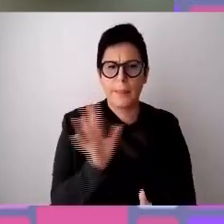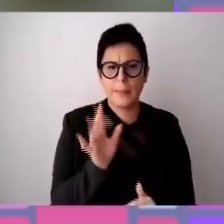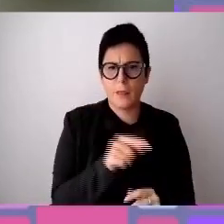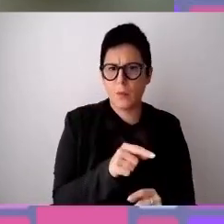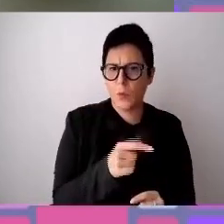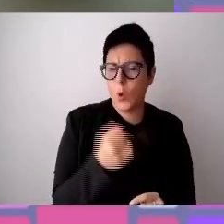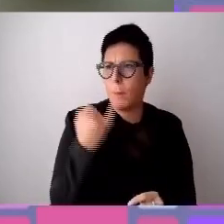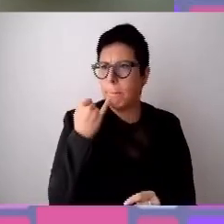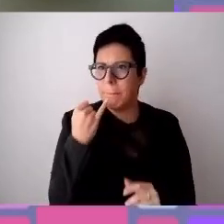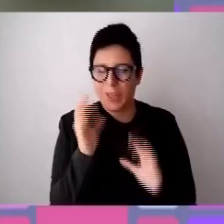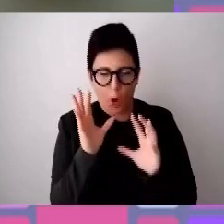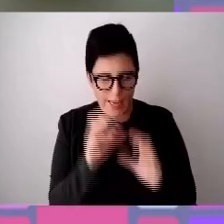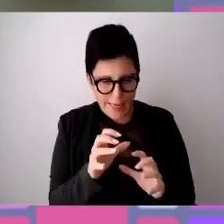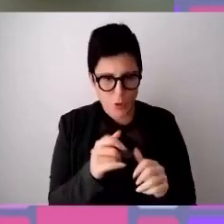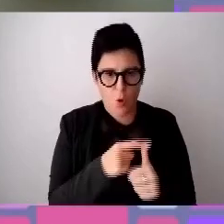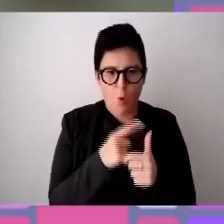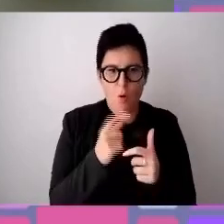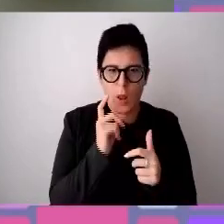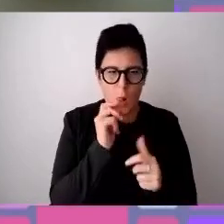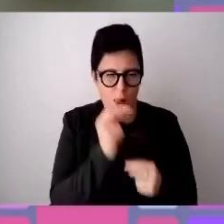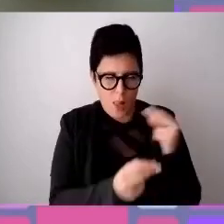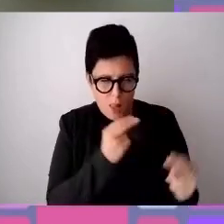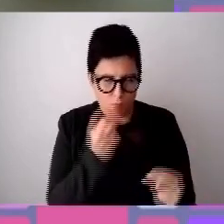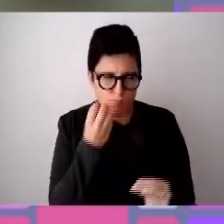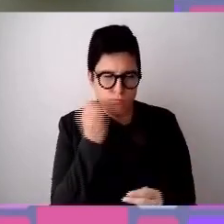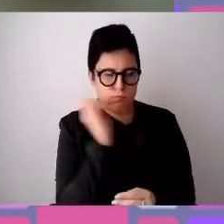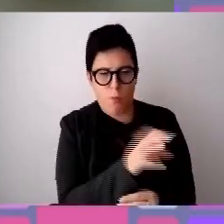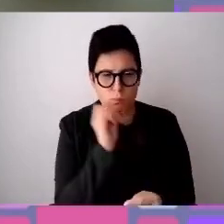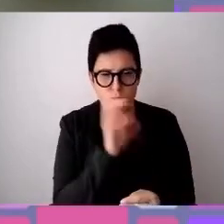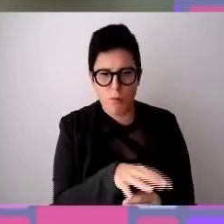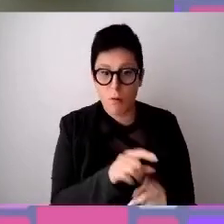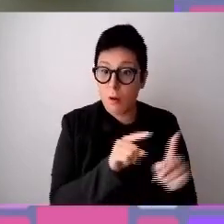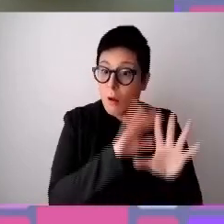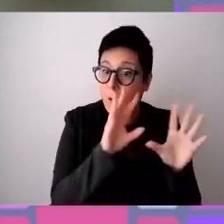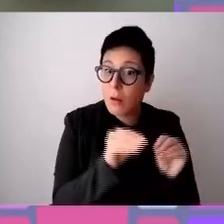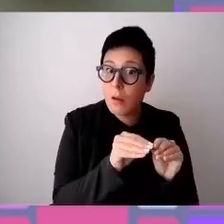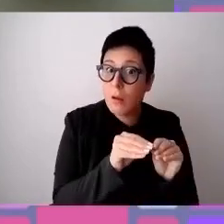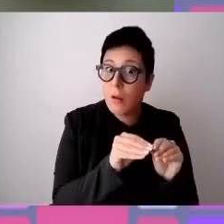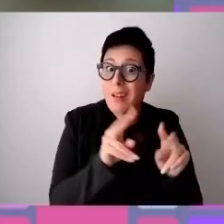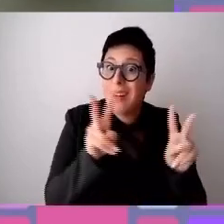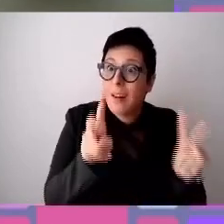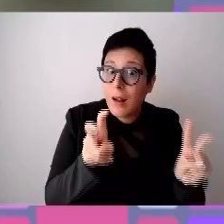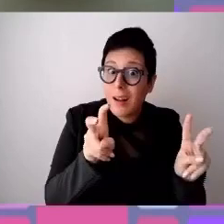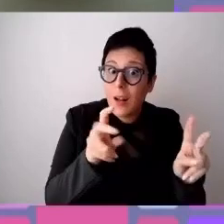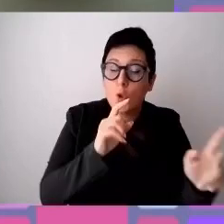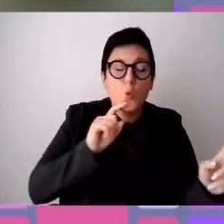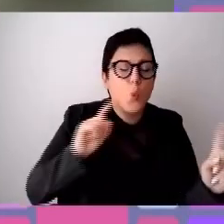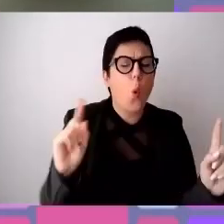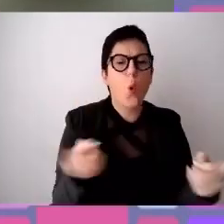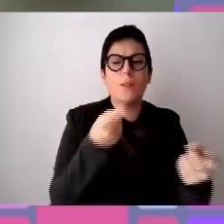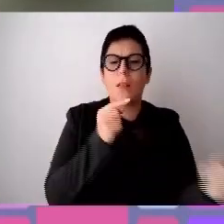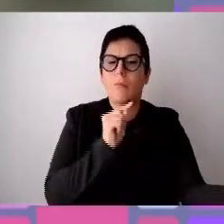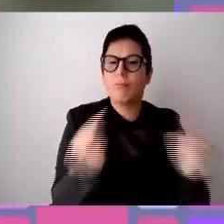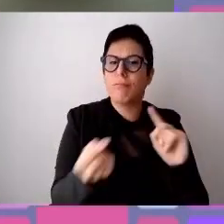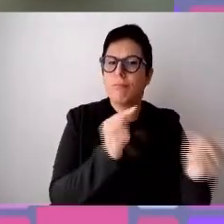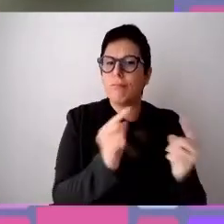microaggressione, perché le fate anonime e qual d'altro, ma vi permettono anche di portare questo argomento in discussione per tutti, perché qui non deve essere qualcuno contro